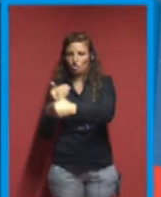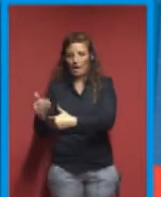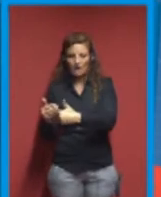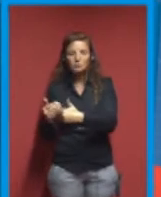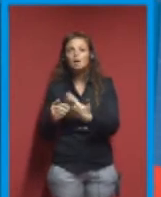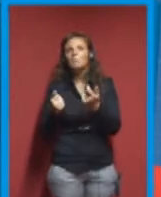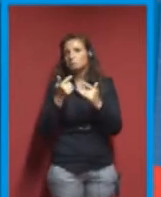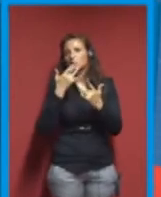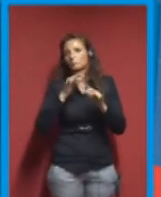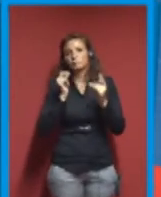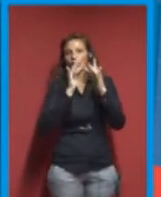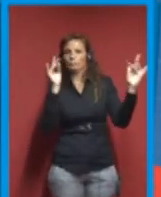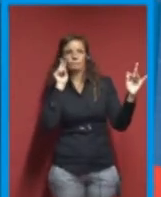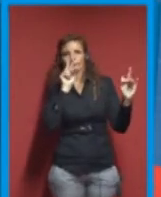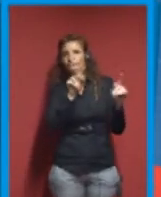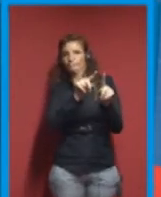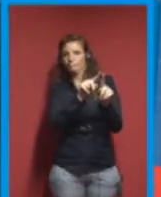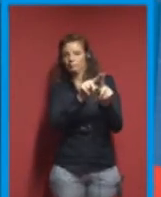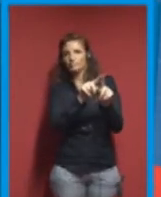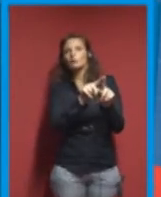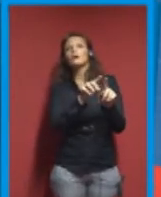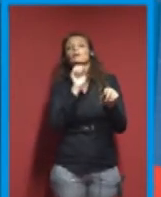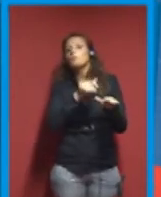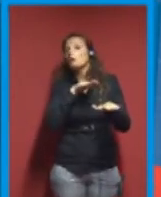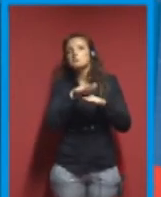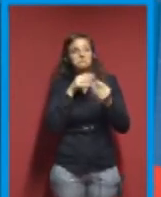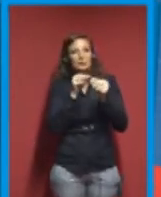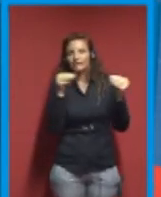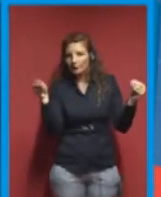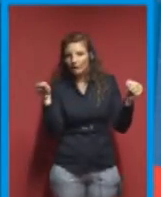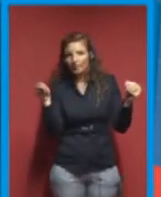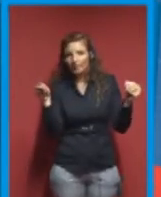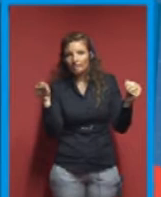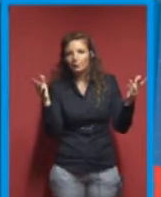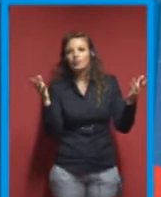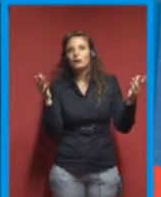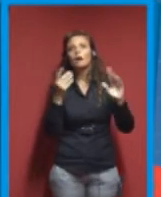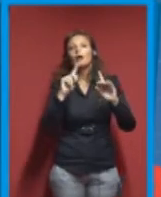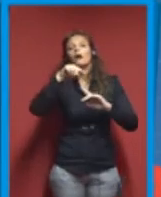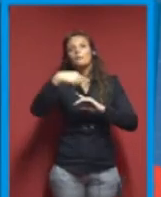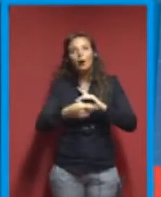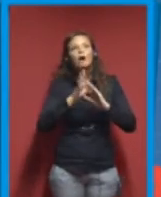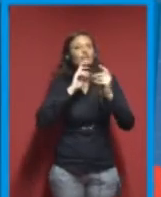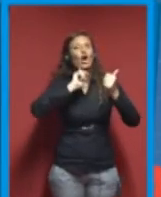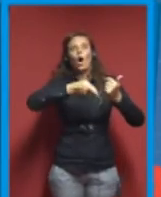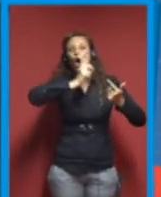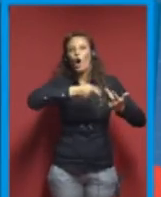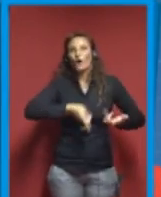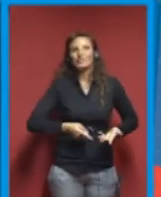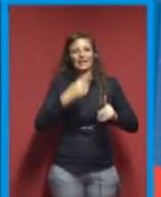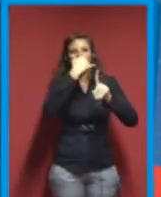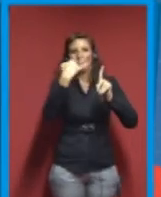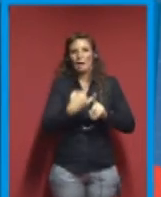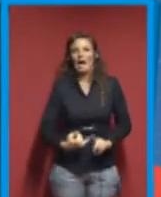andare sul sito web, possiamo usare dei materiali e poi ordinare tutti i pezzi, circa